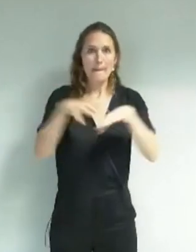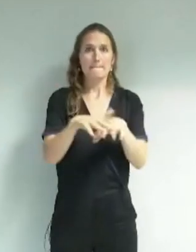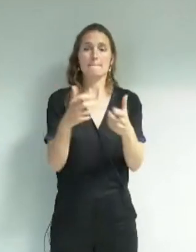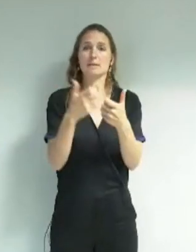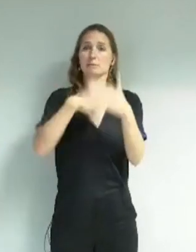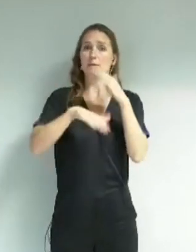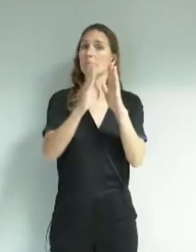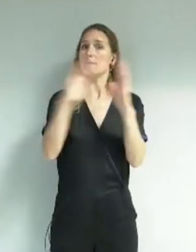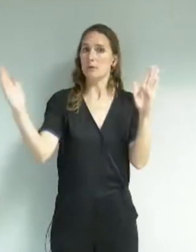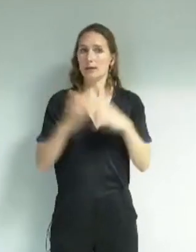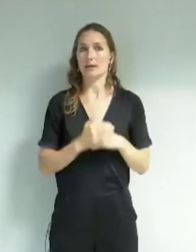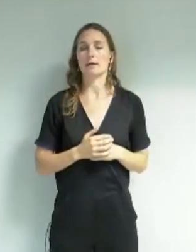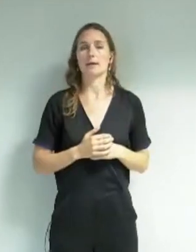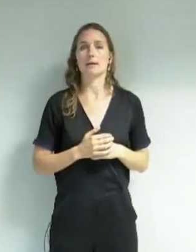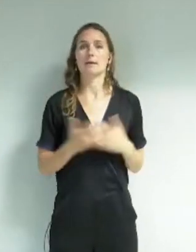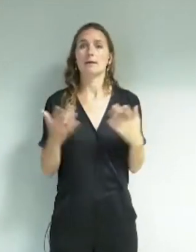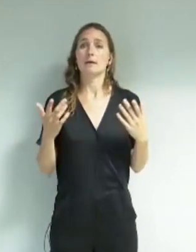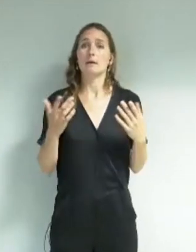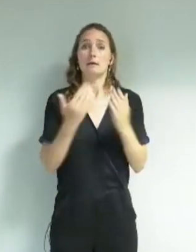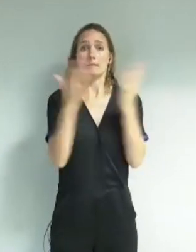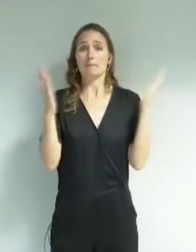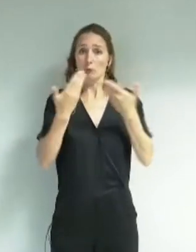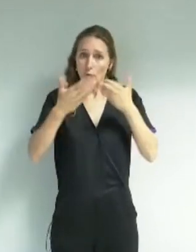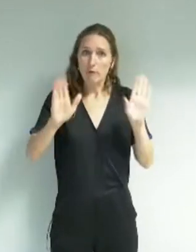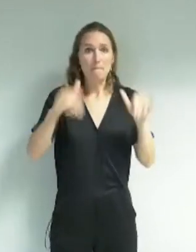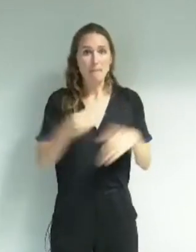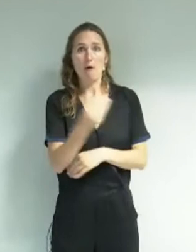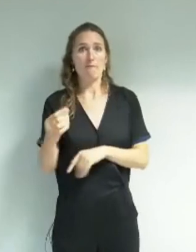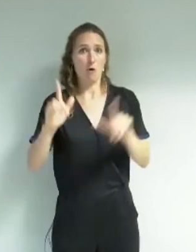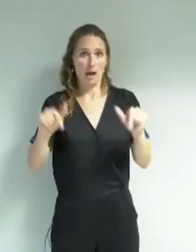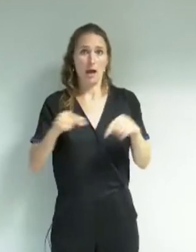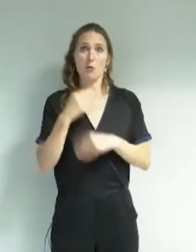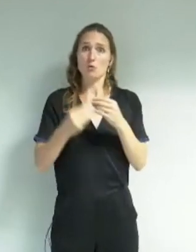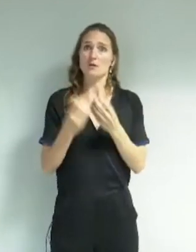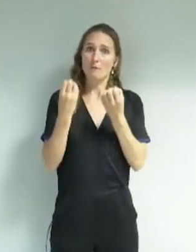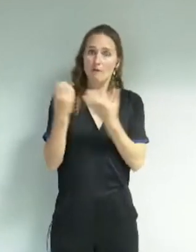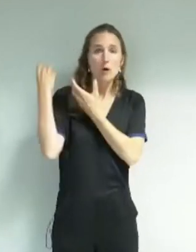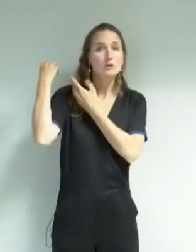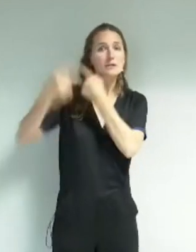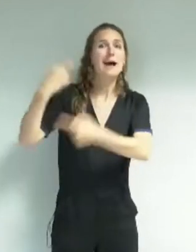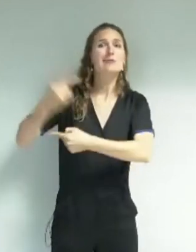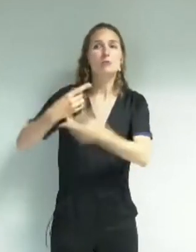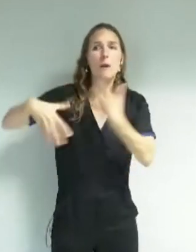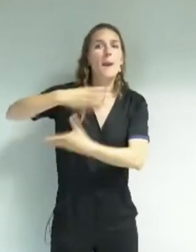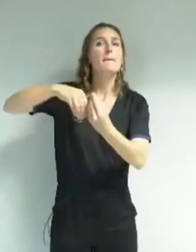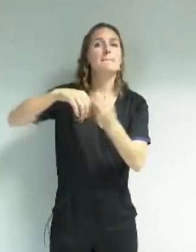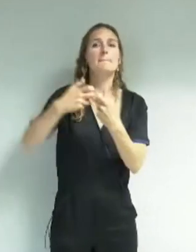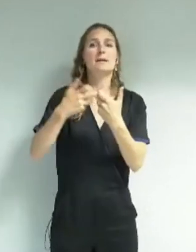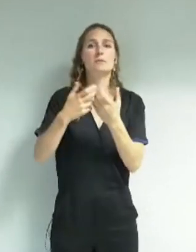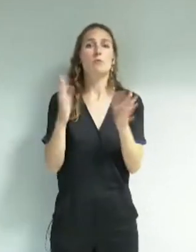laisser la bibliothèque ouverte même s'il y a des enfants, créer des échanges intergénérationnels autour de la lecture des contes, par exemple.